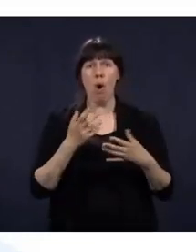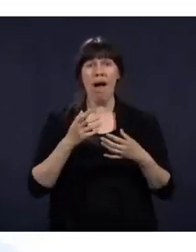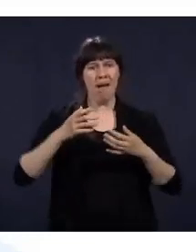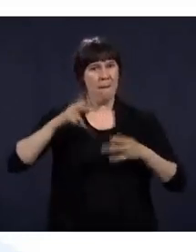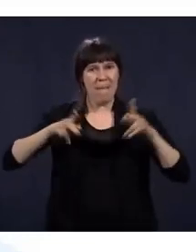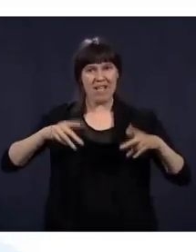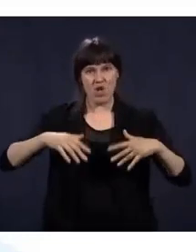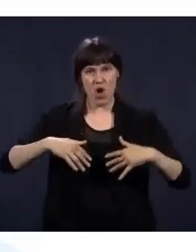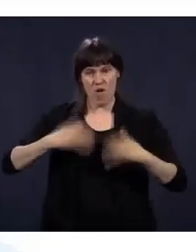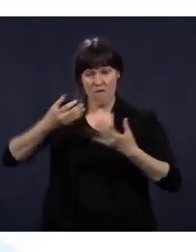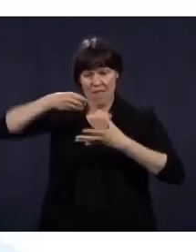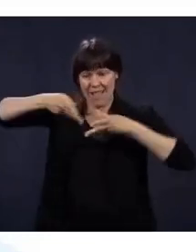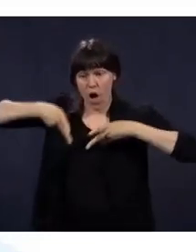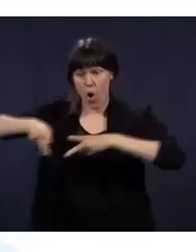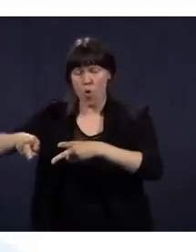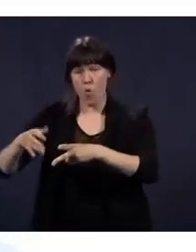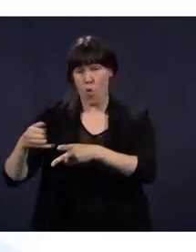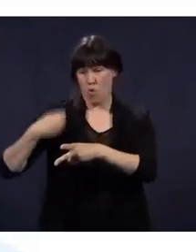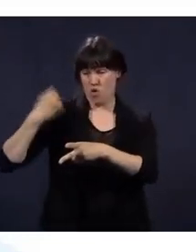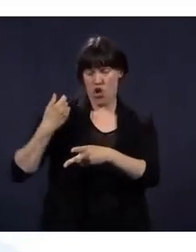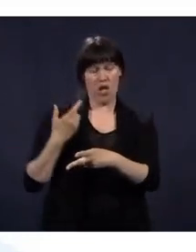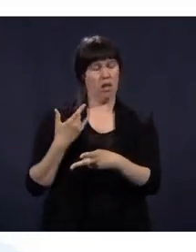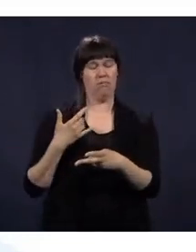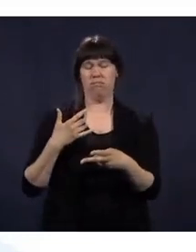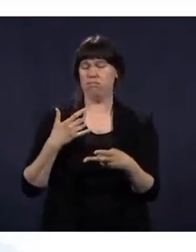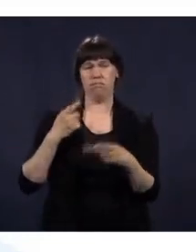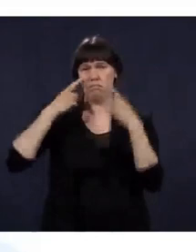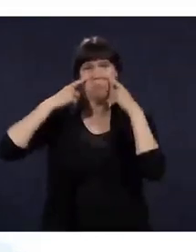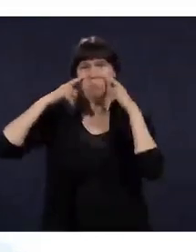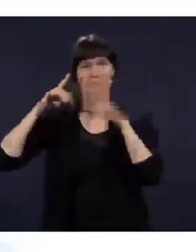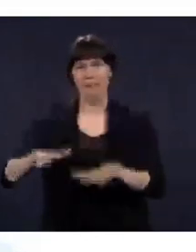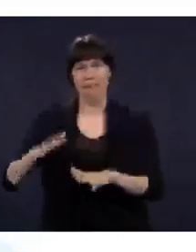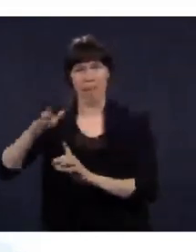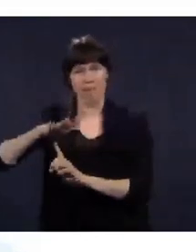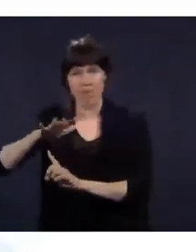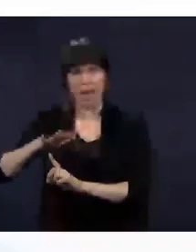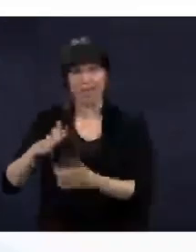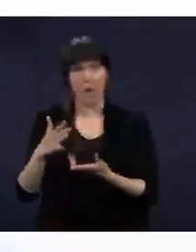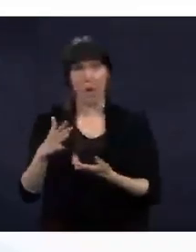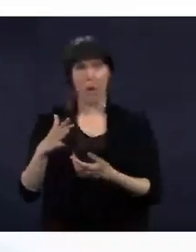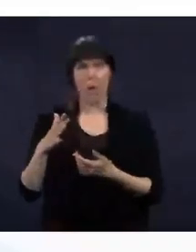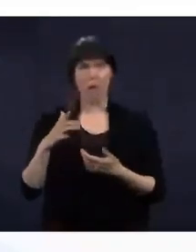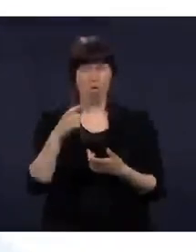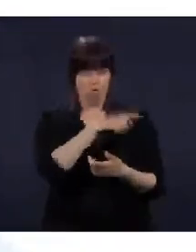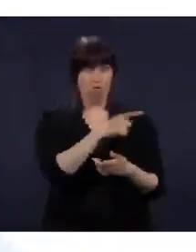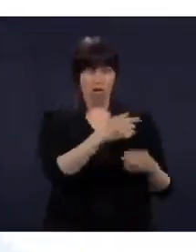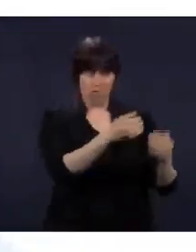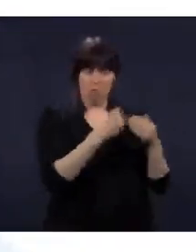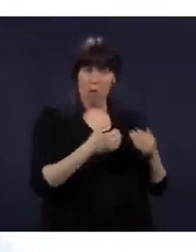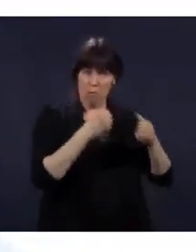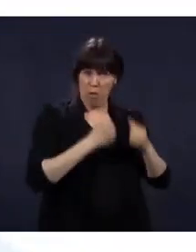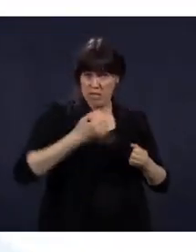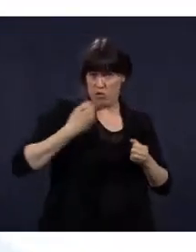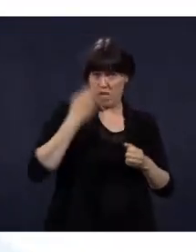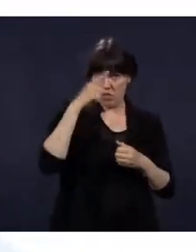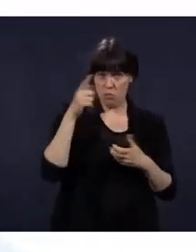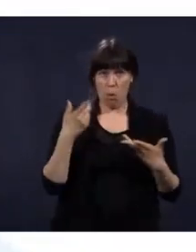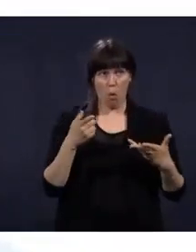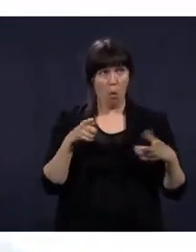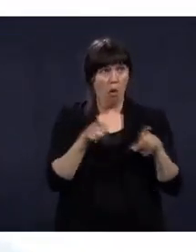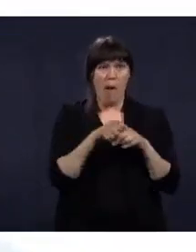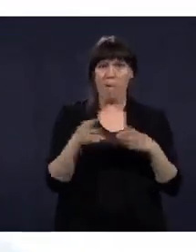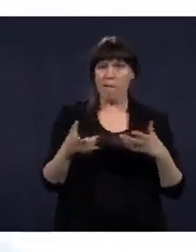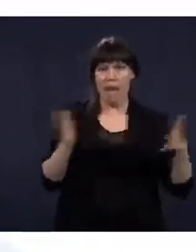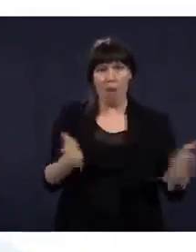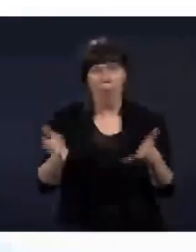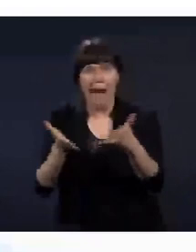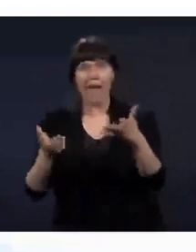des jeunes étaient effroyables et que je trouvais que si moi j'avais, mais sans penser une minute que ce serait une collecte de socio